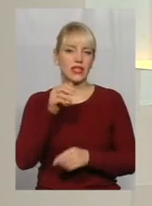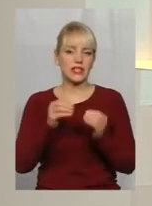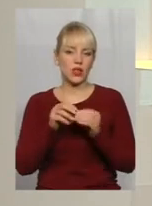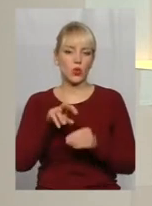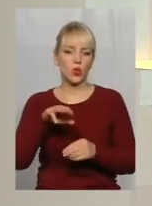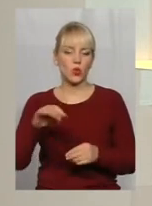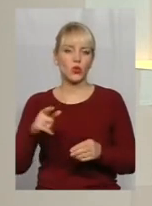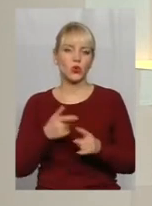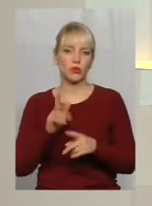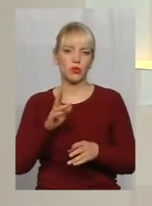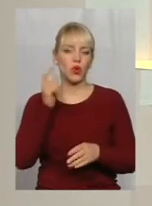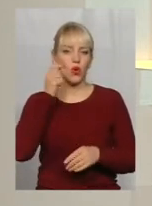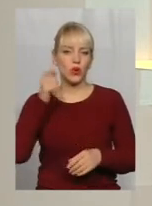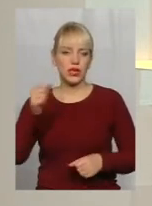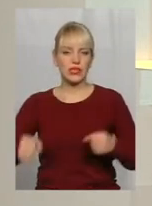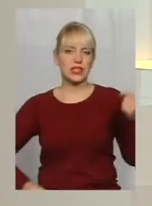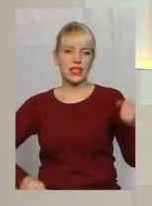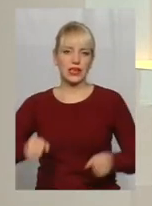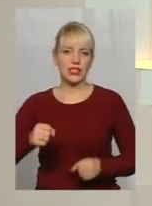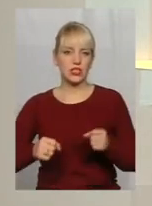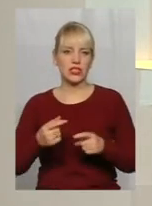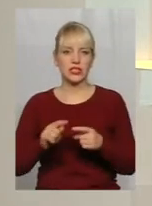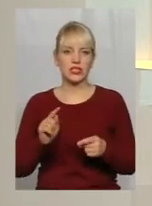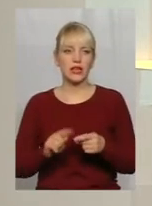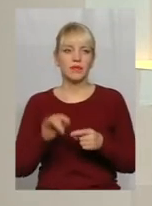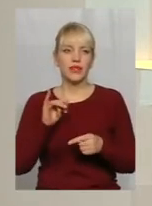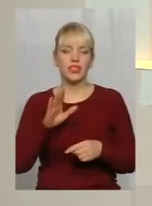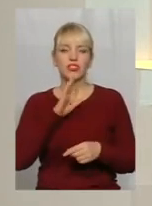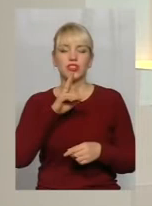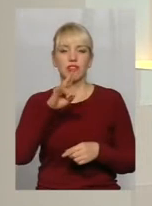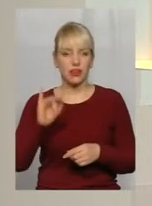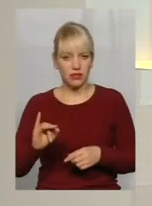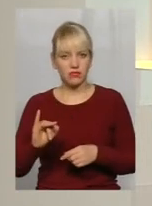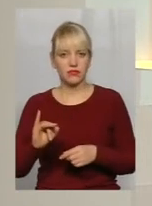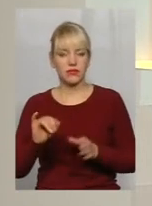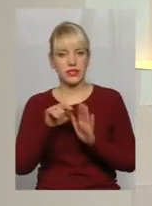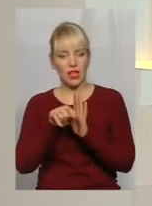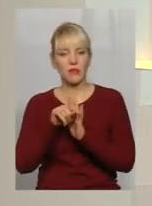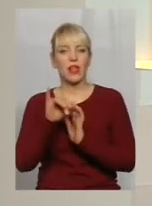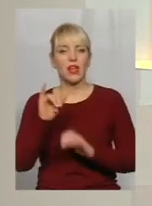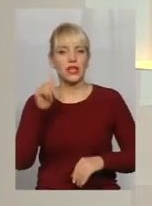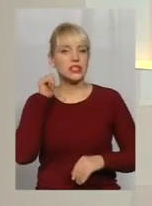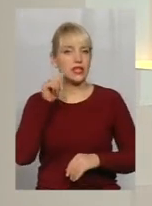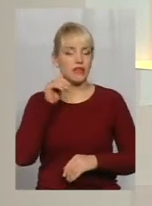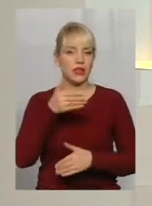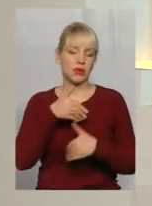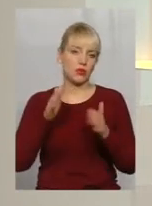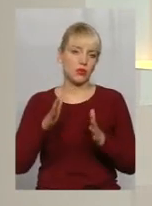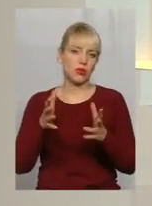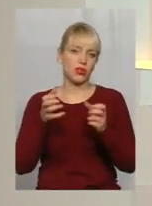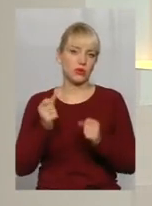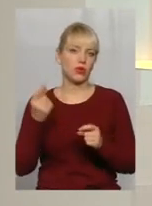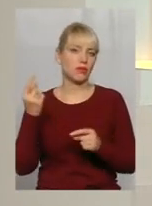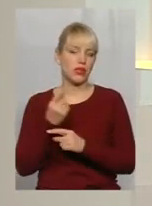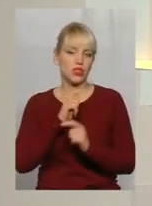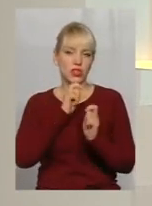старт вийдуть українські лижниці та українські біатлоністи, жінки саме. І, можливо, вже завтра ми отримаємо перші